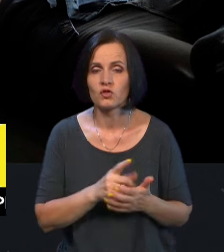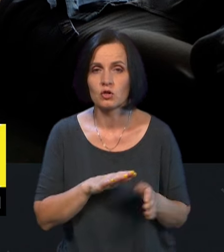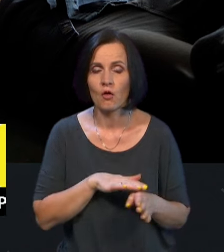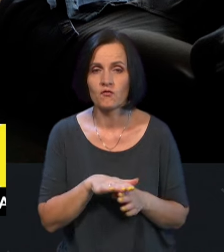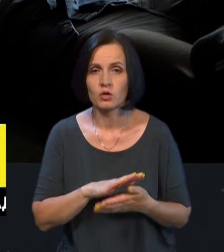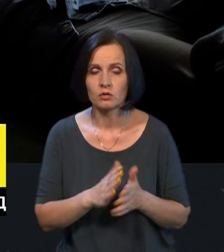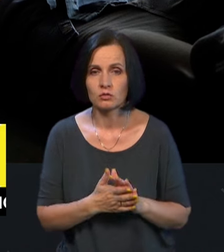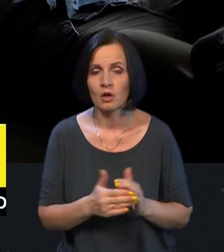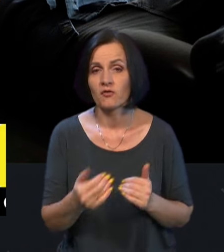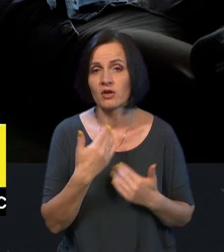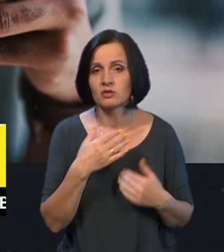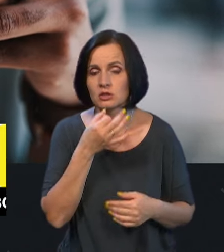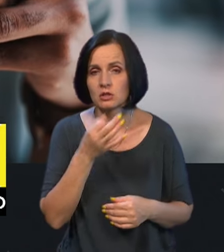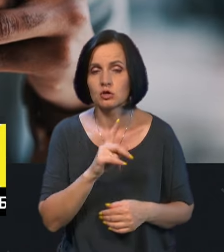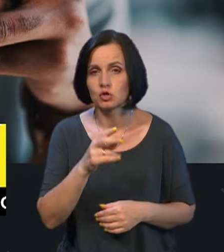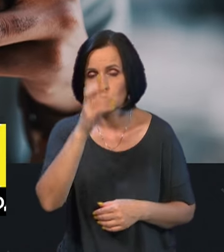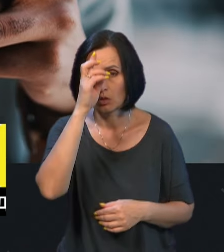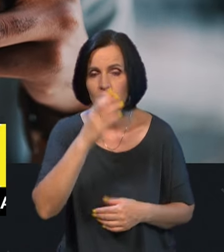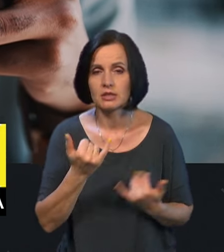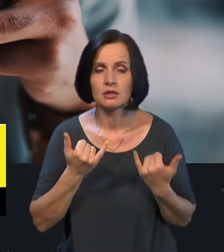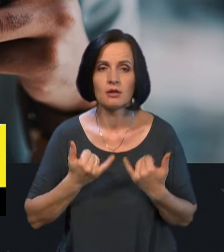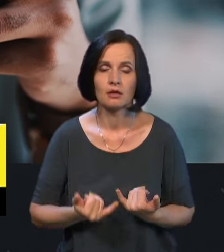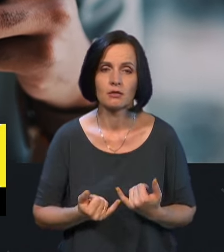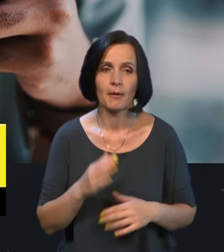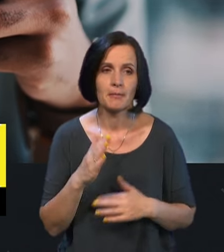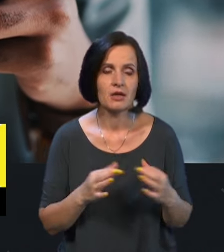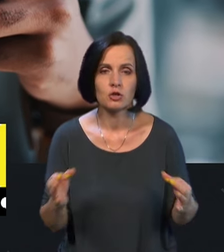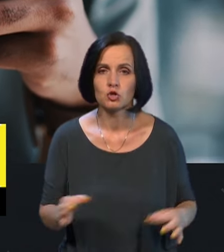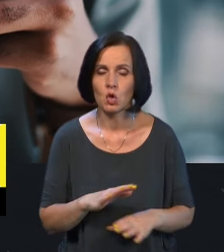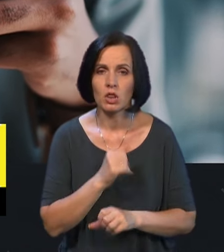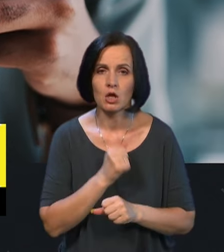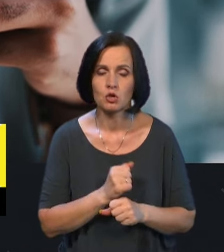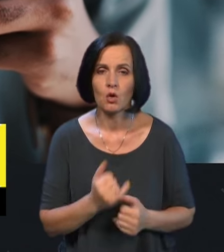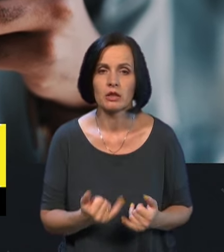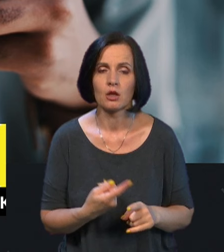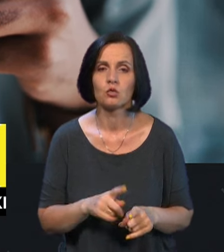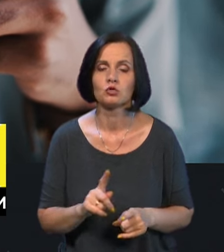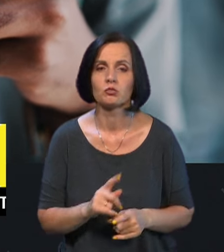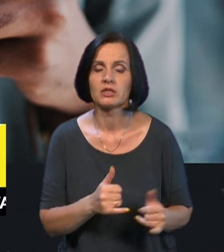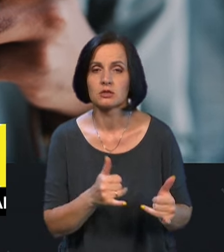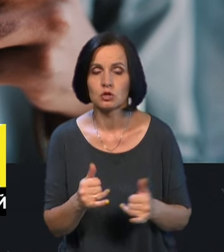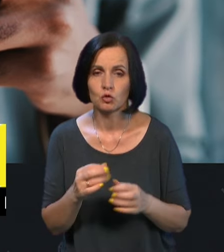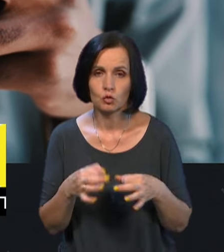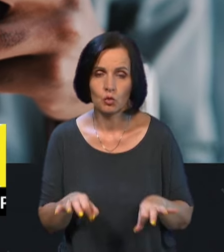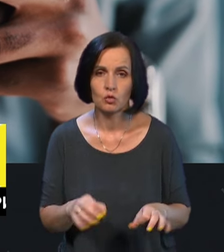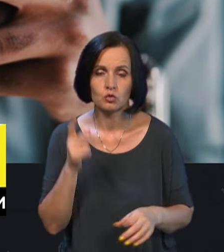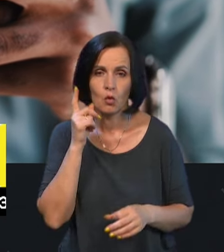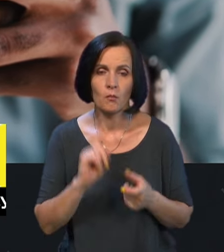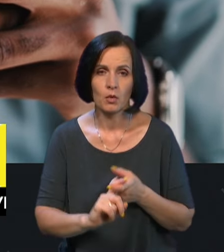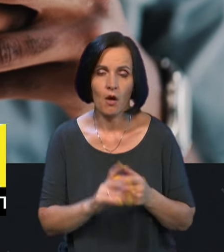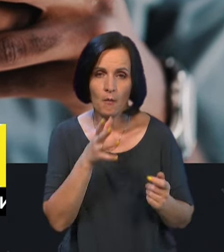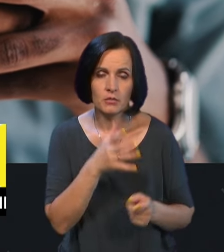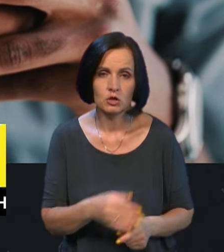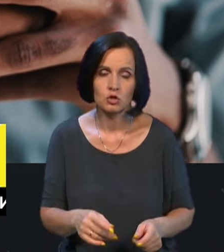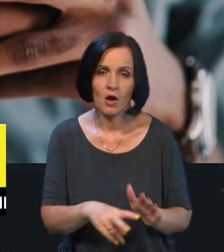ось ви вже сказали, що держава нині практично нічого не зробила для того, щоб забезпечити доступність мобільного зв'язку під час